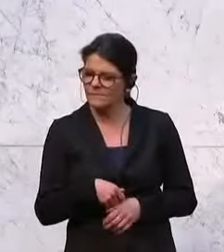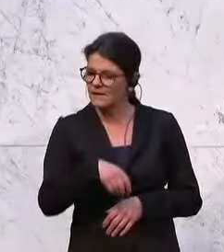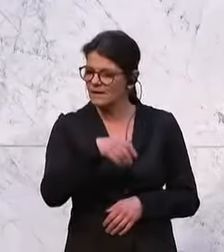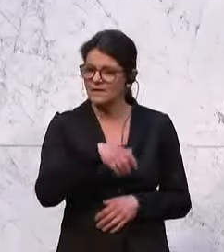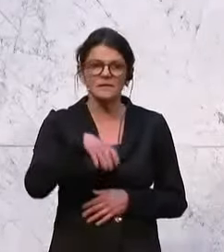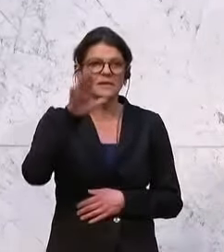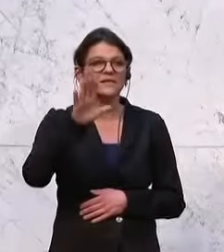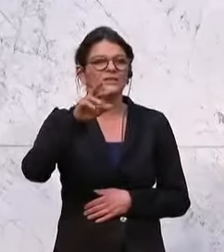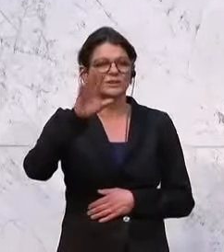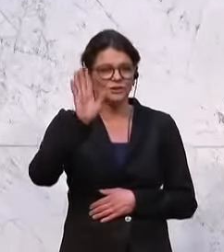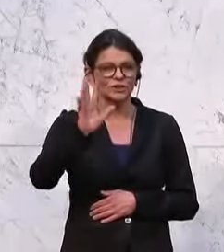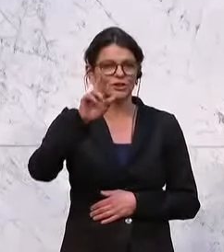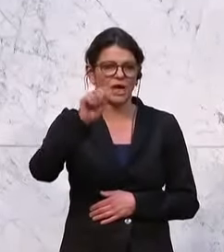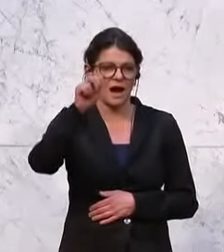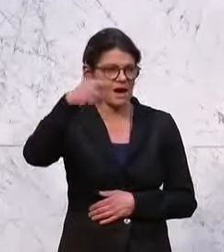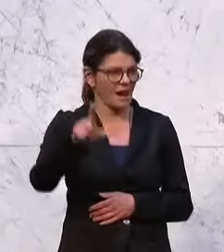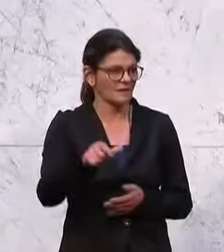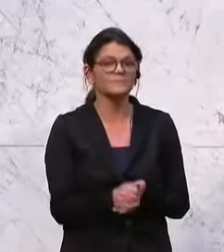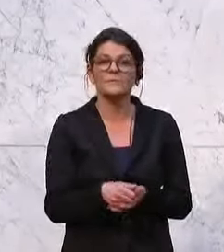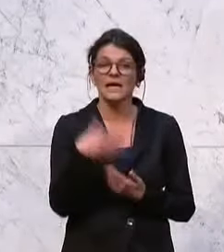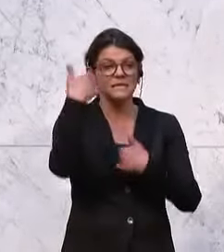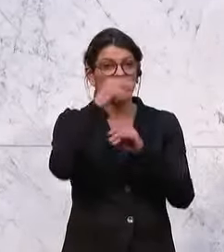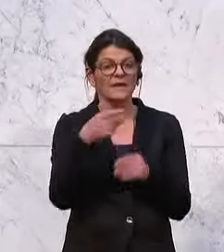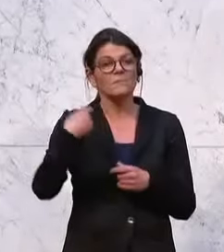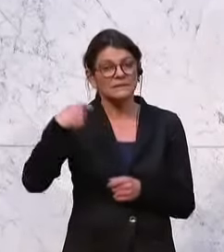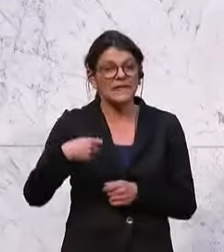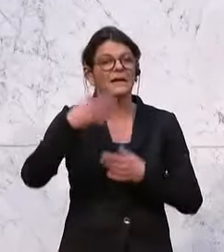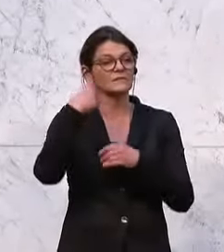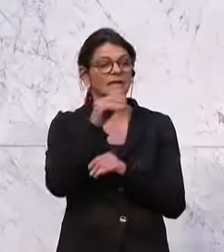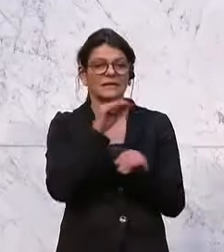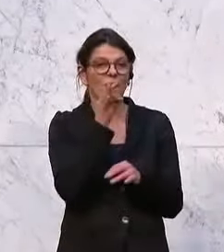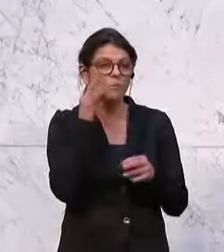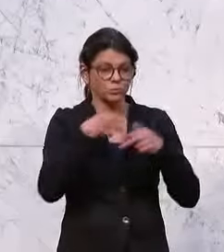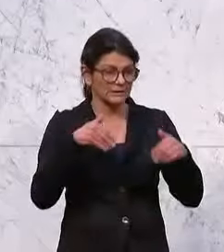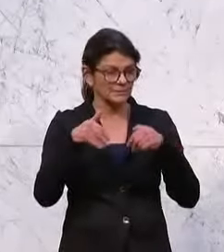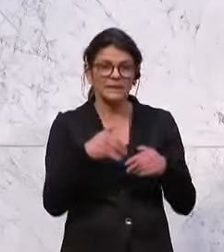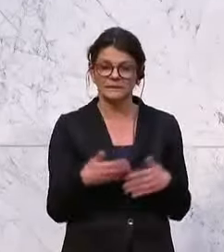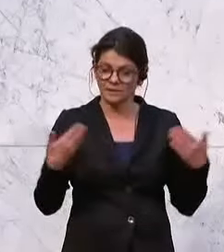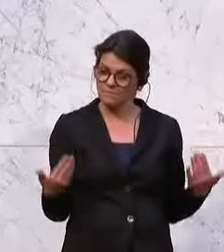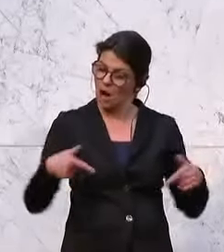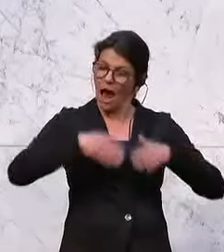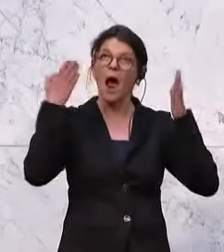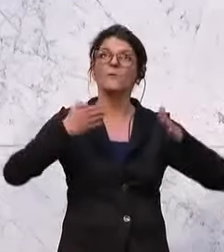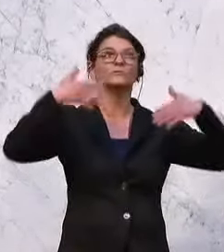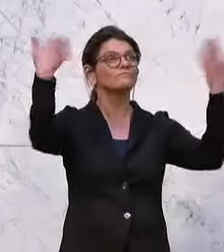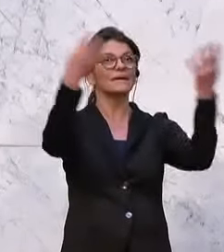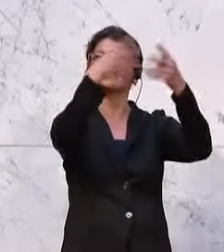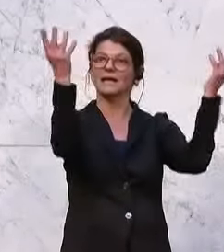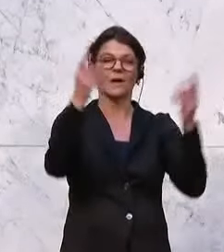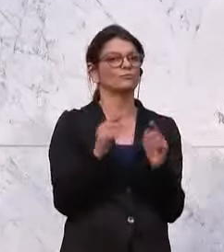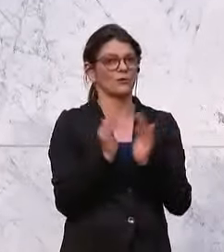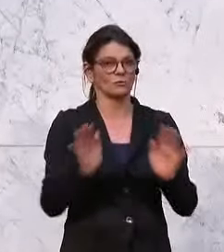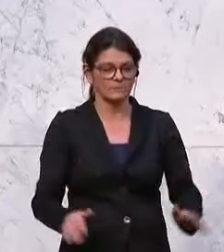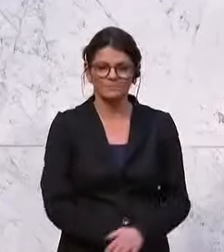Sehr geehrter Herr Präsident, sehr geehrte Frau Bundesminister, meine sehr verehrten Damen und Herren Kollegen im Haus und auf der Galerie und zu Hause.